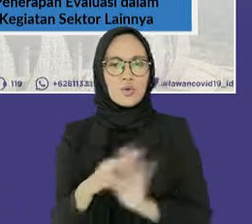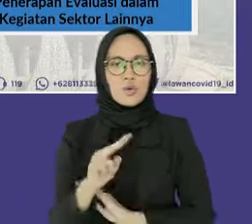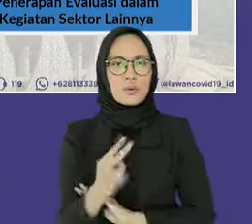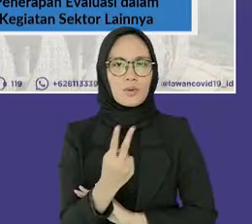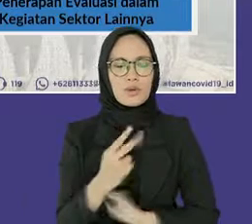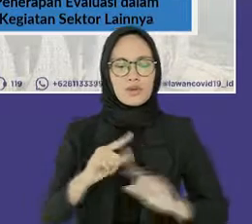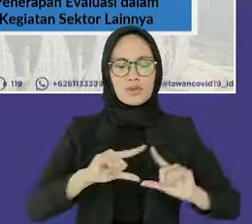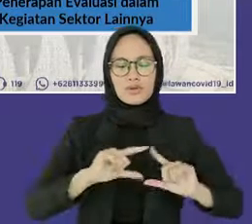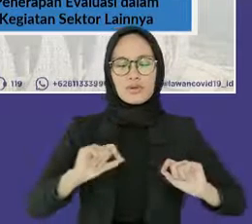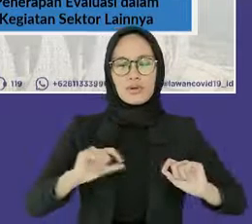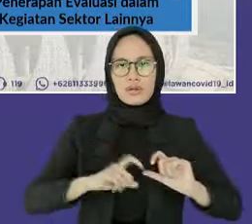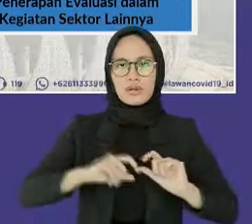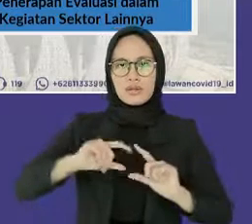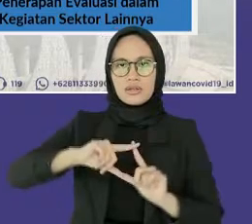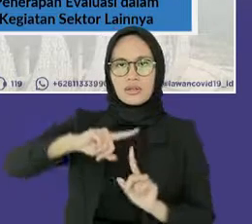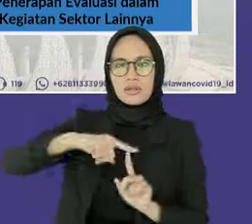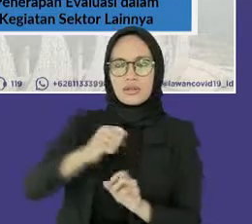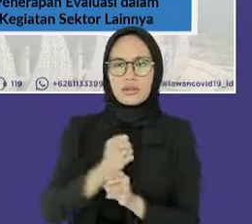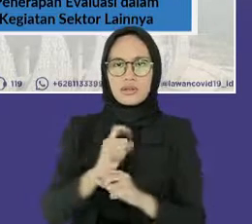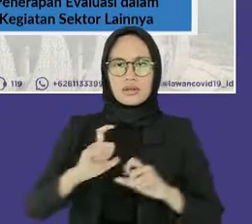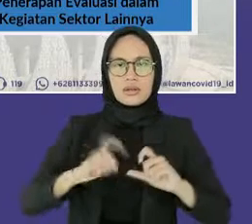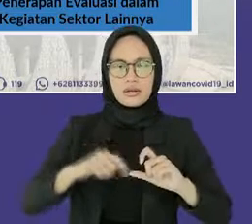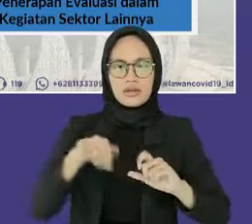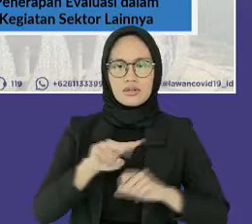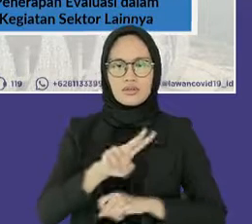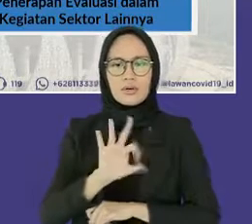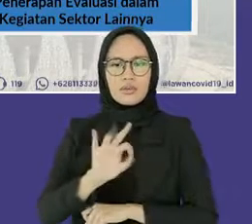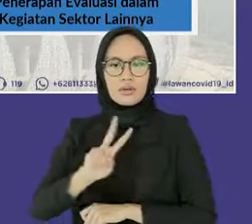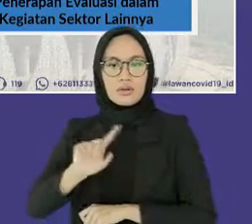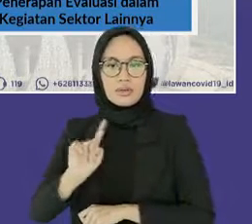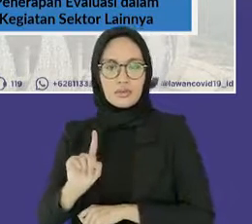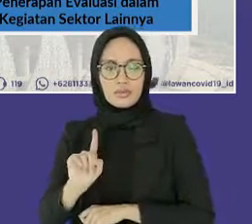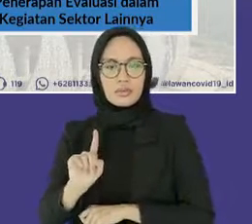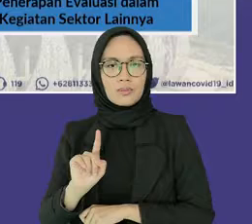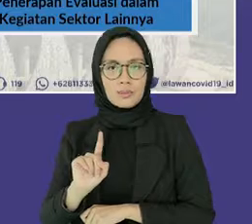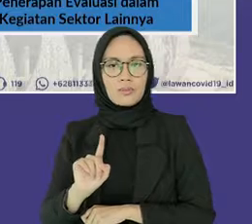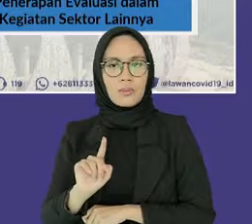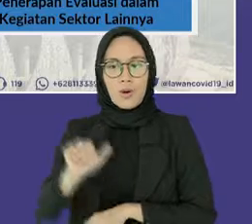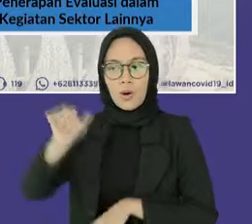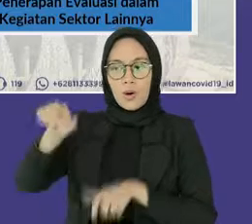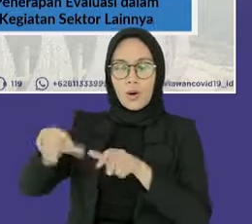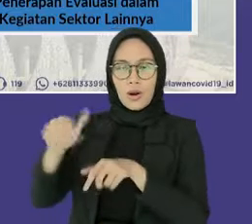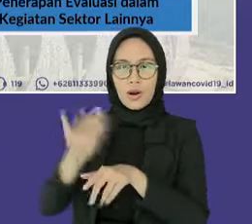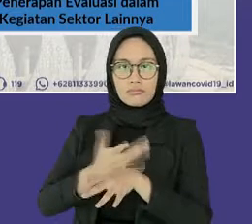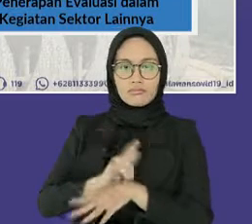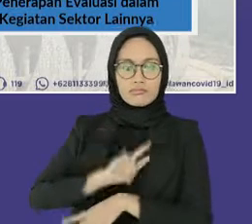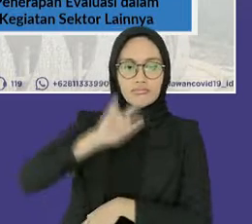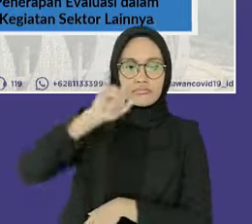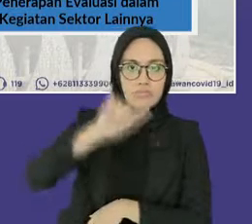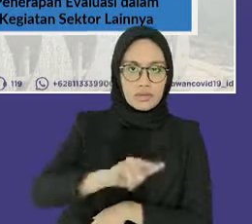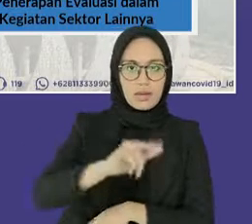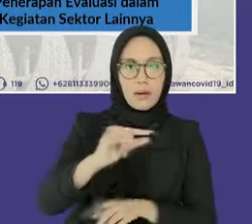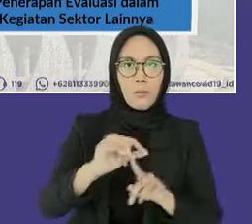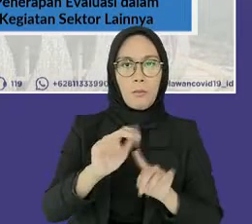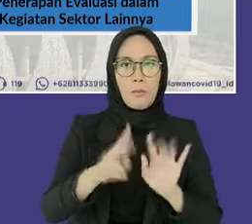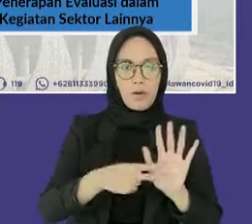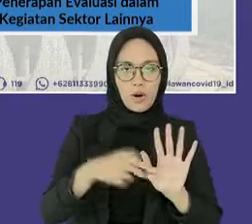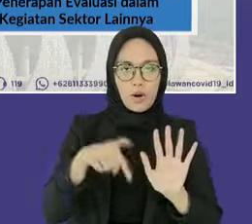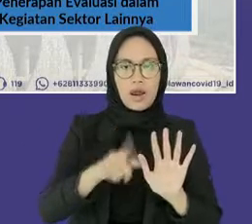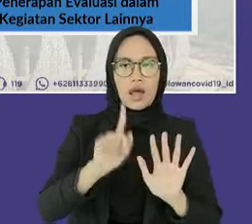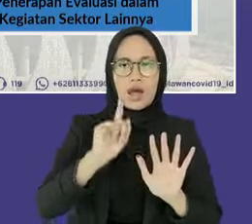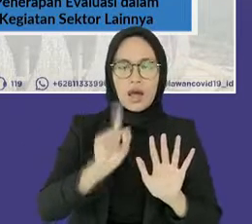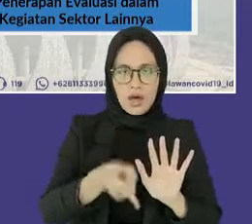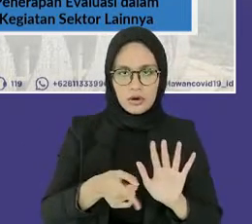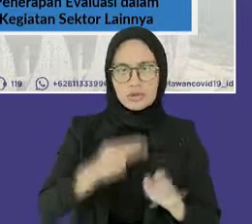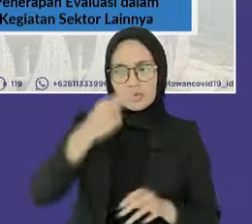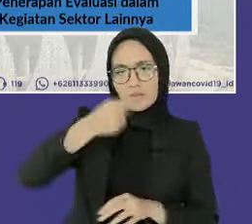No. 17 tahun 2021, bahwa kontingen PON 20 wajib melakukan tes ulang setelah